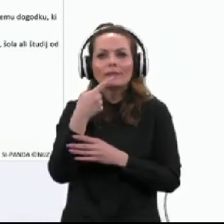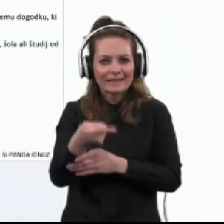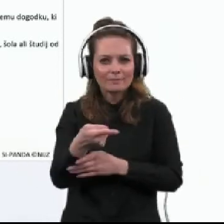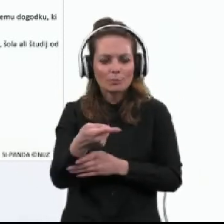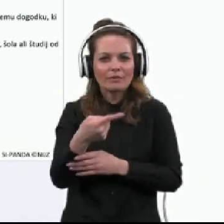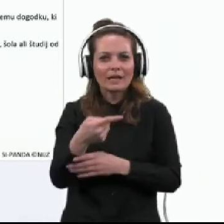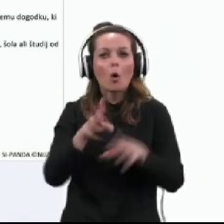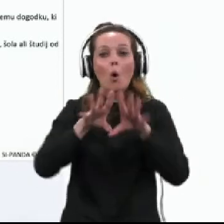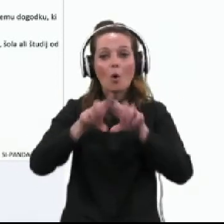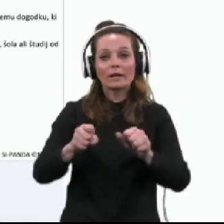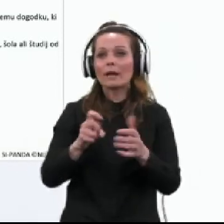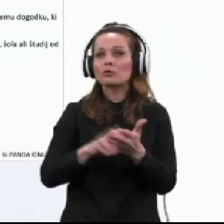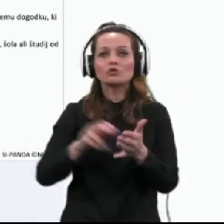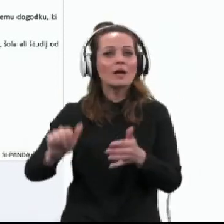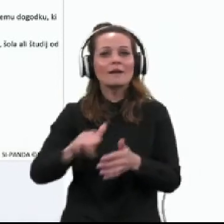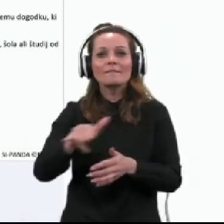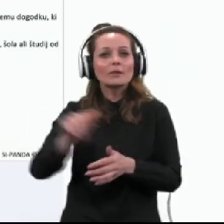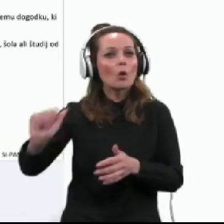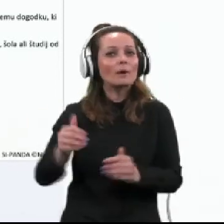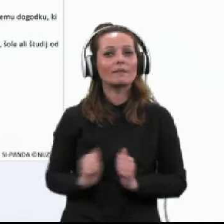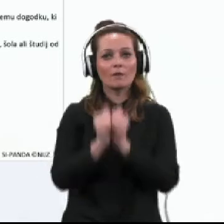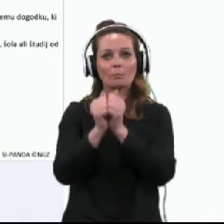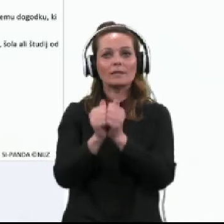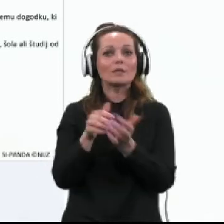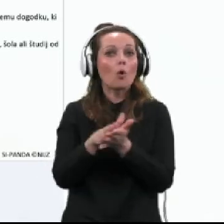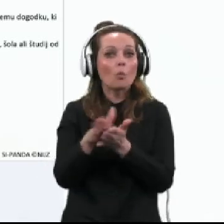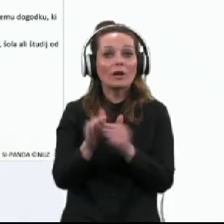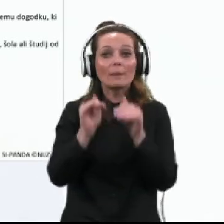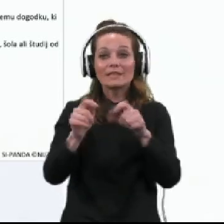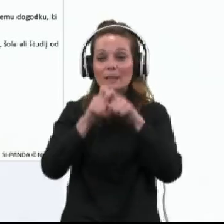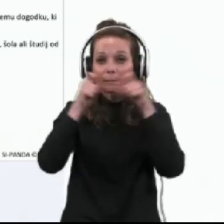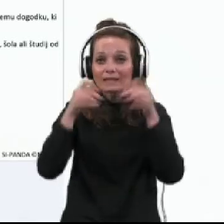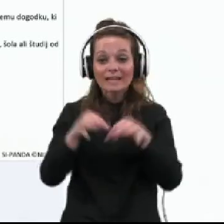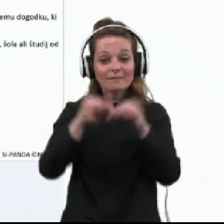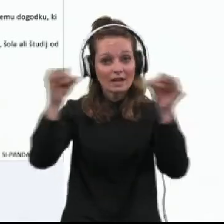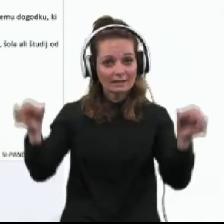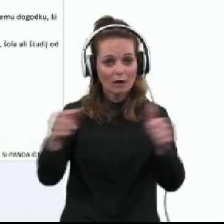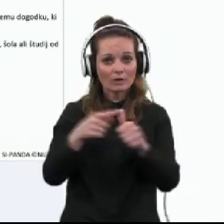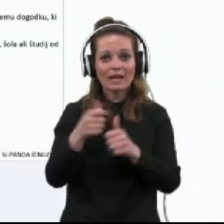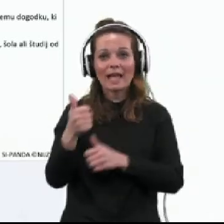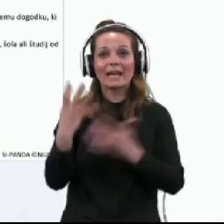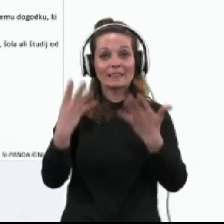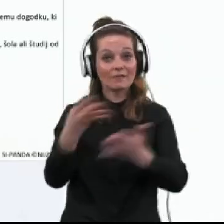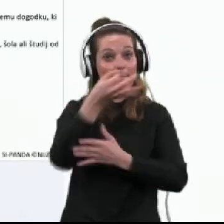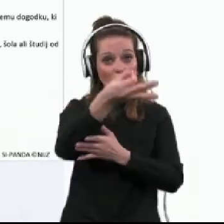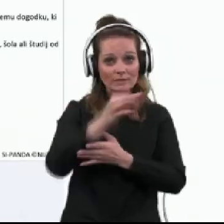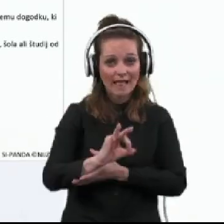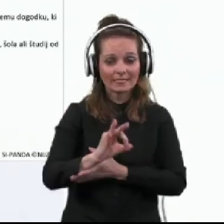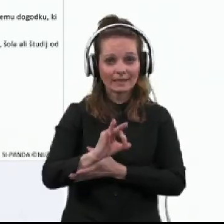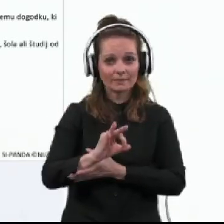ukrepov je še vedno na prvem mestu uporaba zaščitne maske v javnosti z 91%,